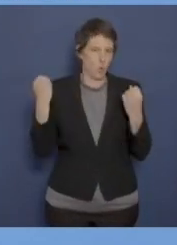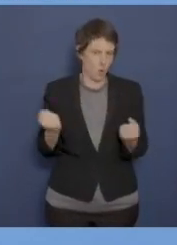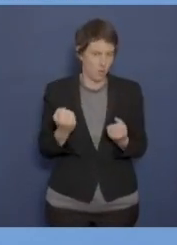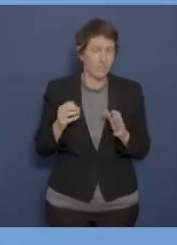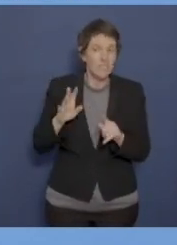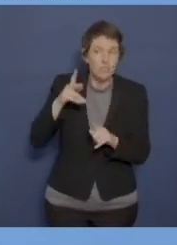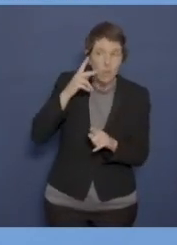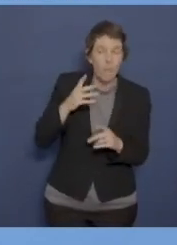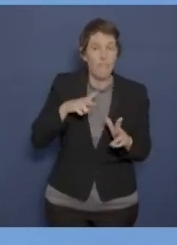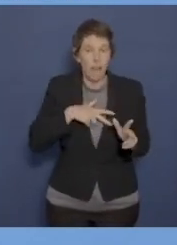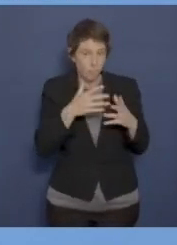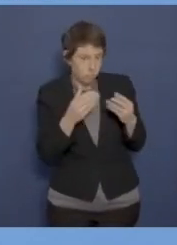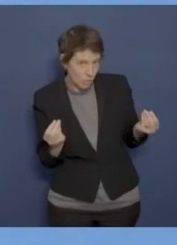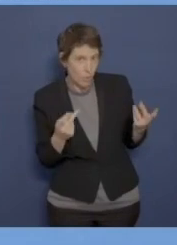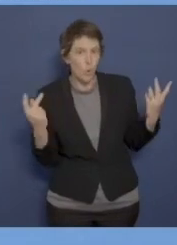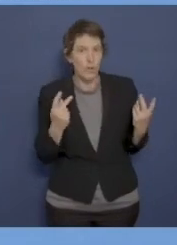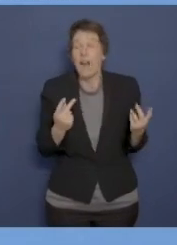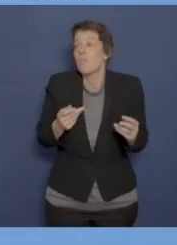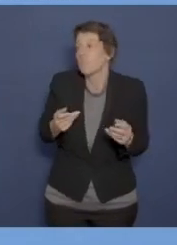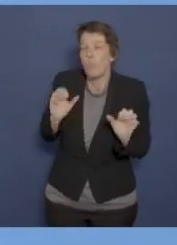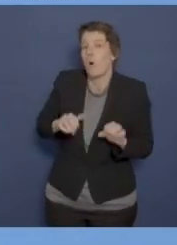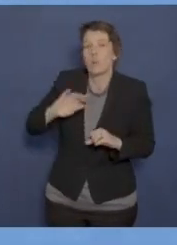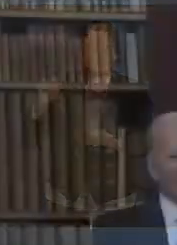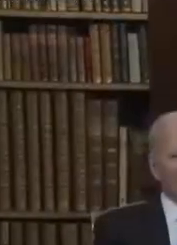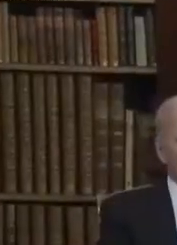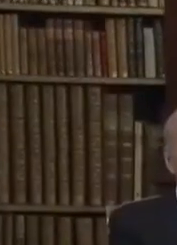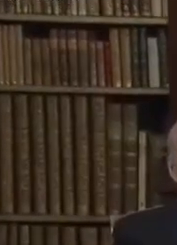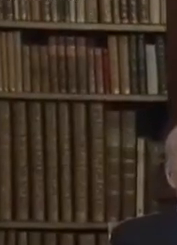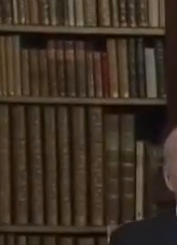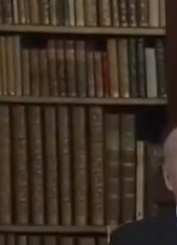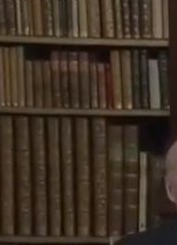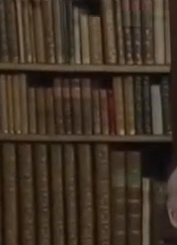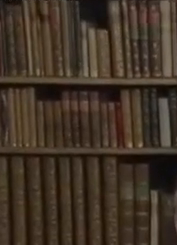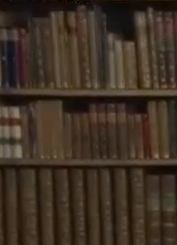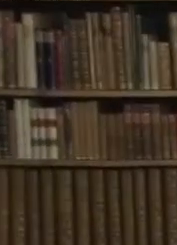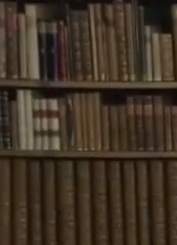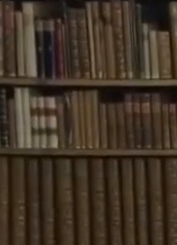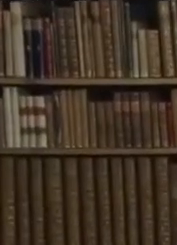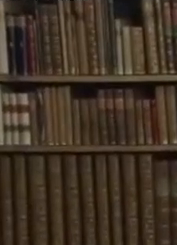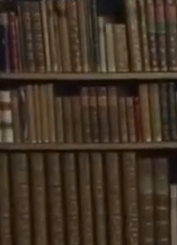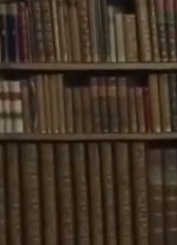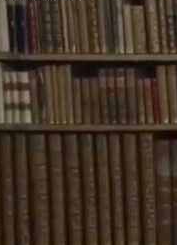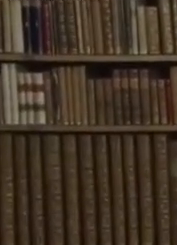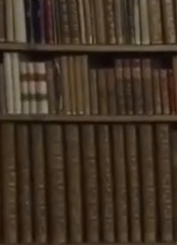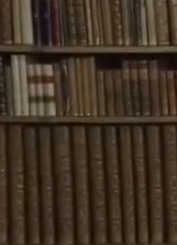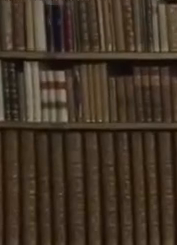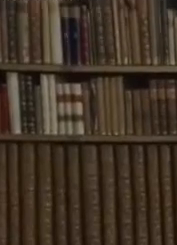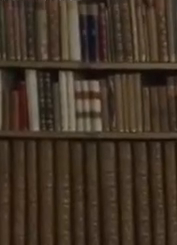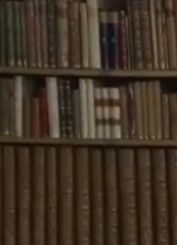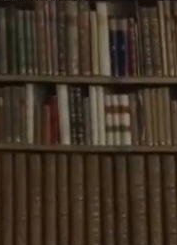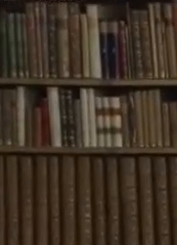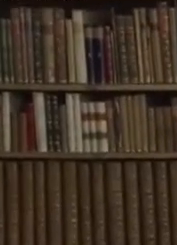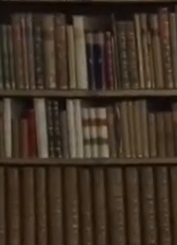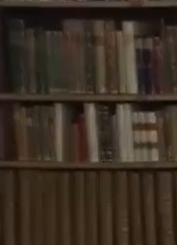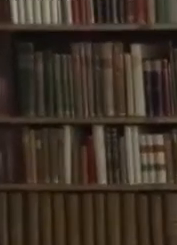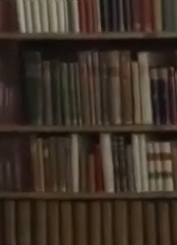es tatsächlich verschwunden ist oder ob es auch, das kann genauso gut sein, zu einem Buchungsfehler gekommen sein könnte. Und wie gesagt, wir haben